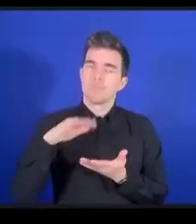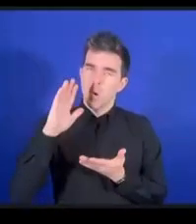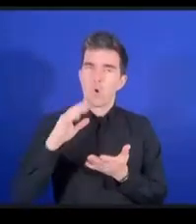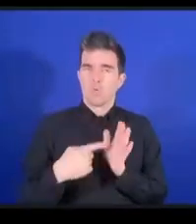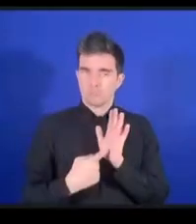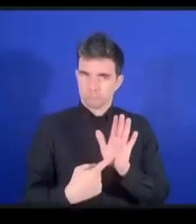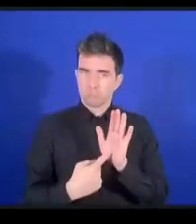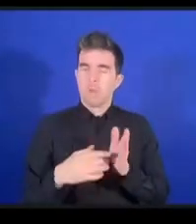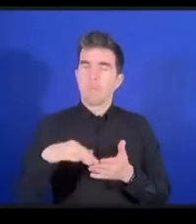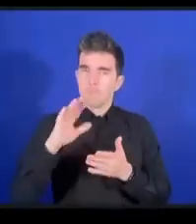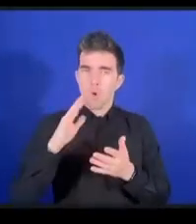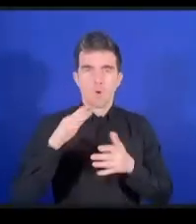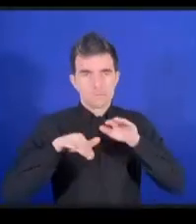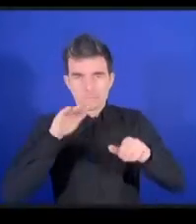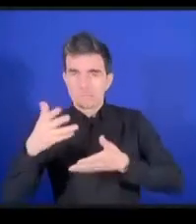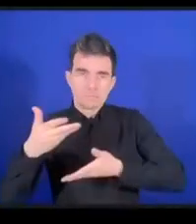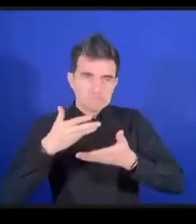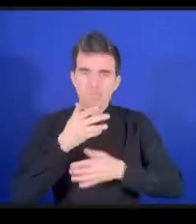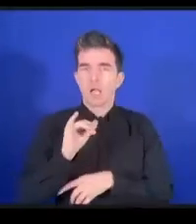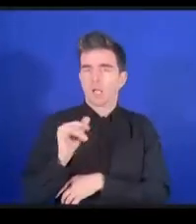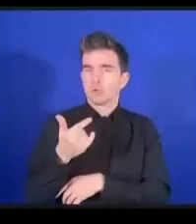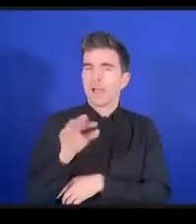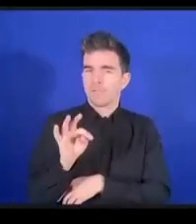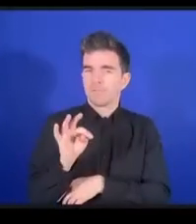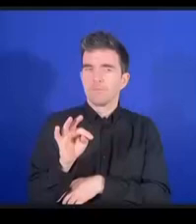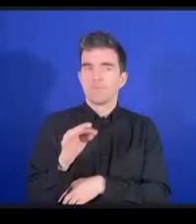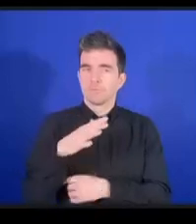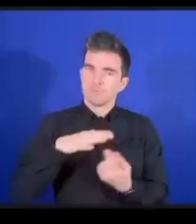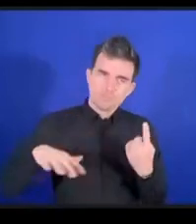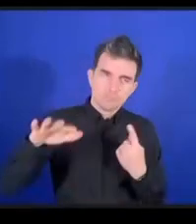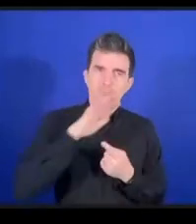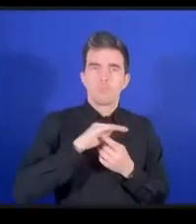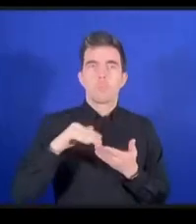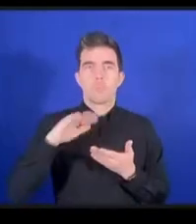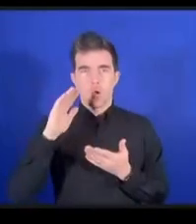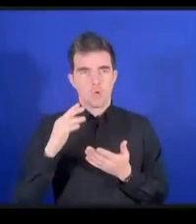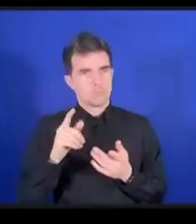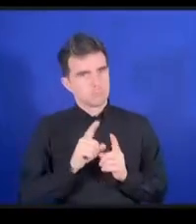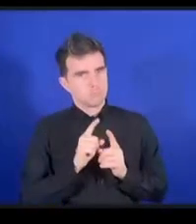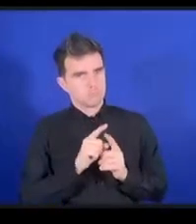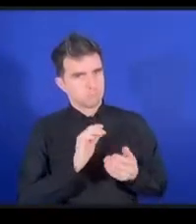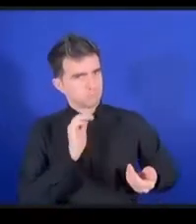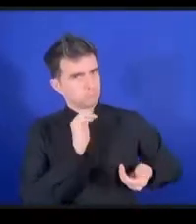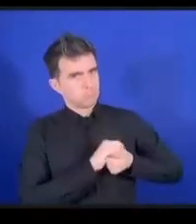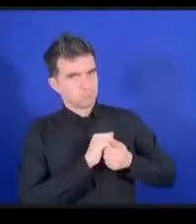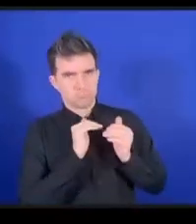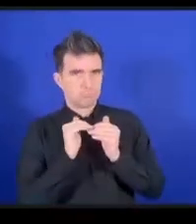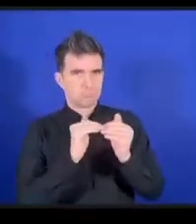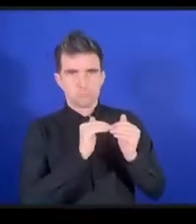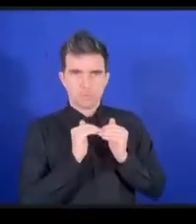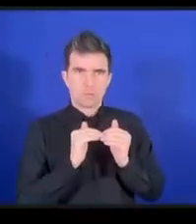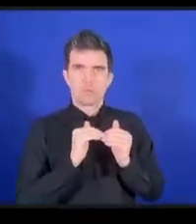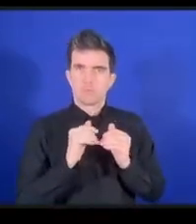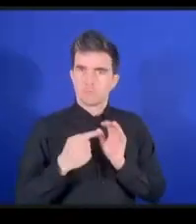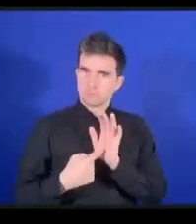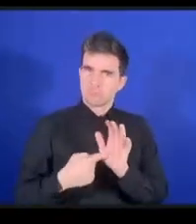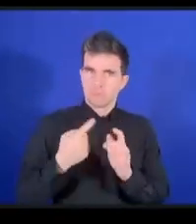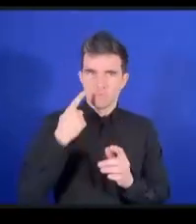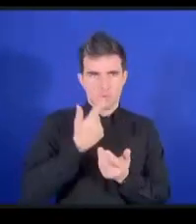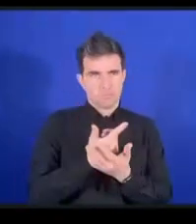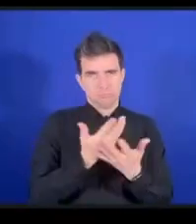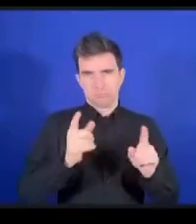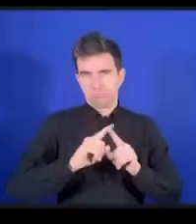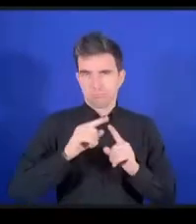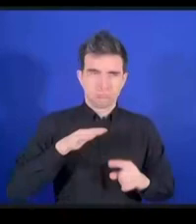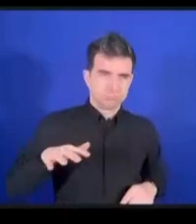予防に入らないで我々の平等なパートナーとして働いてくれるようにしたいと思います業界は我々のIGFに入って